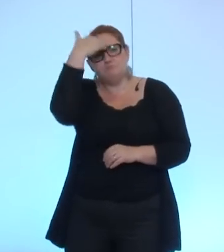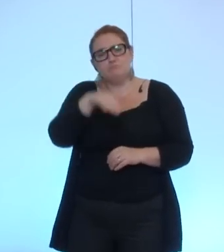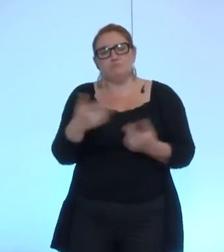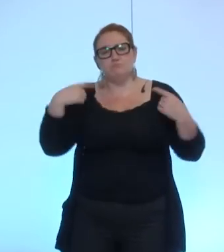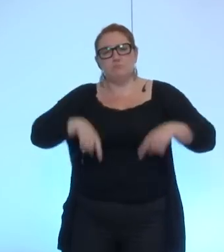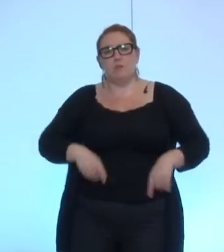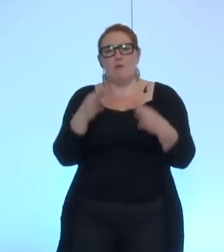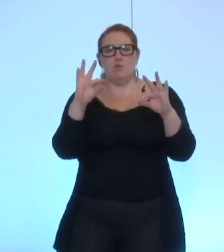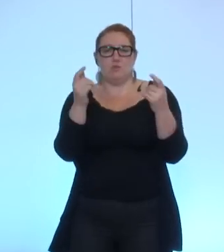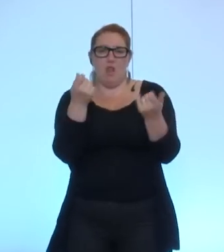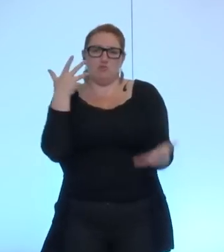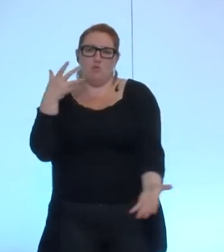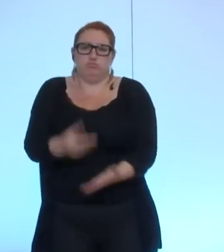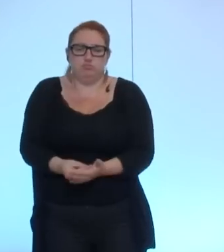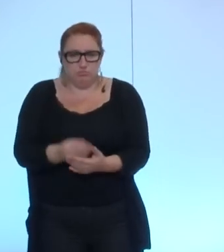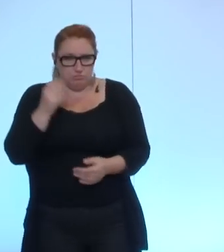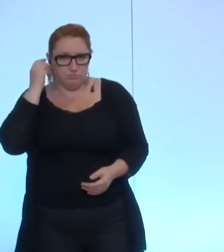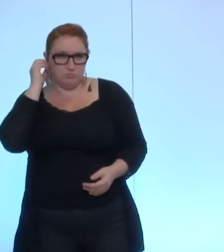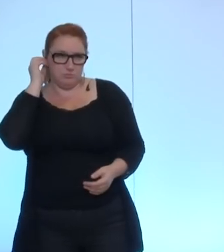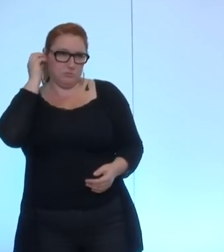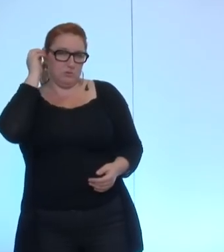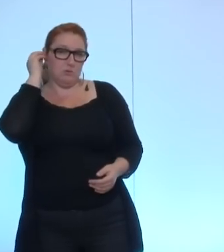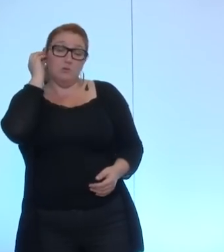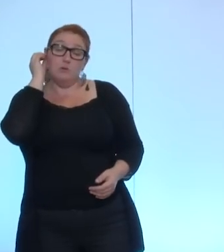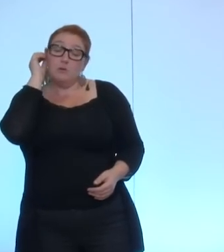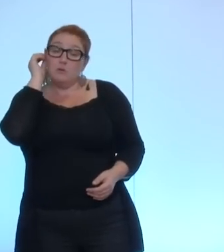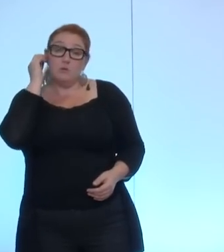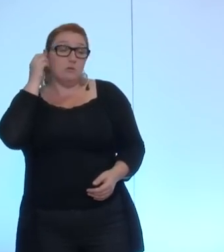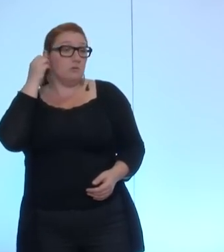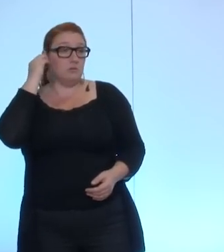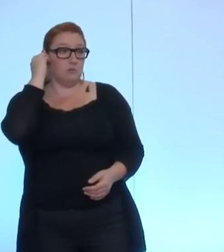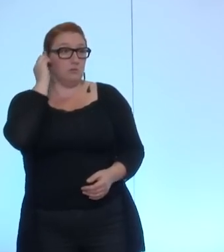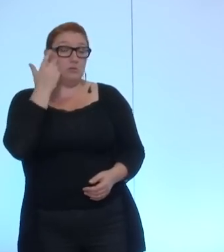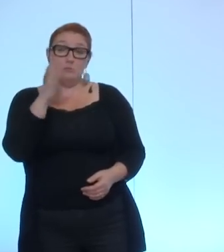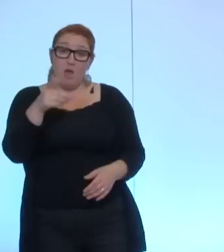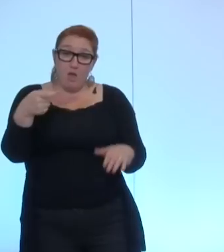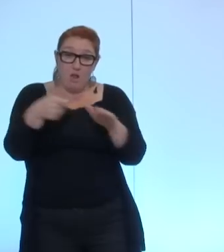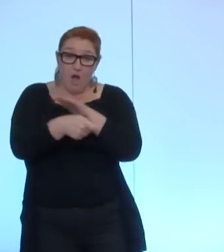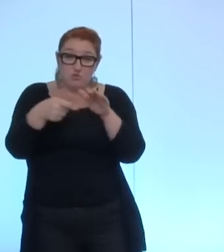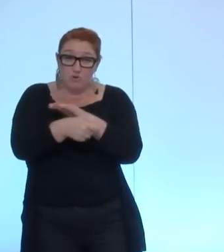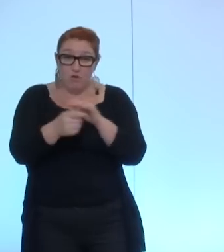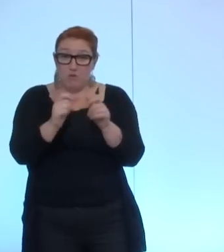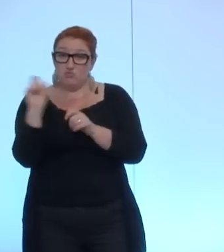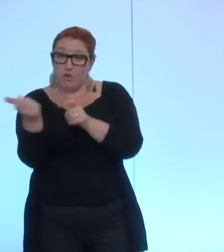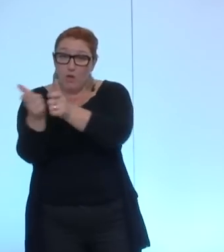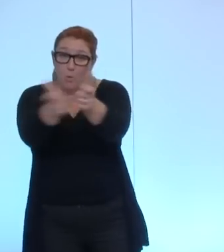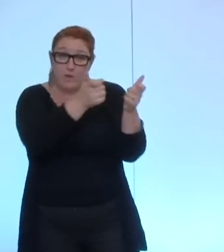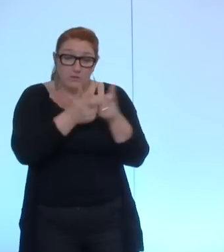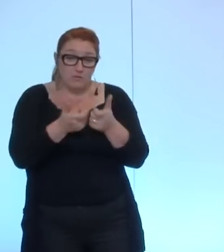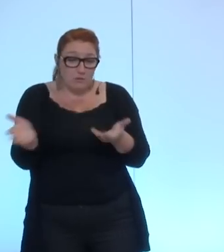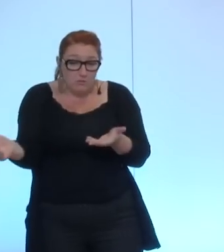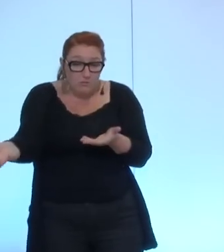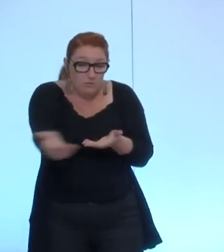plus beaucoup d'argent mais cet argent chichement collecté ne vaut rien s'il n'est pas assorti d'un message politique